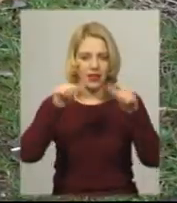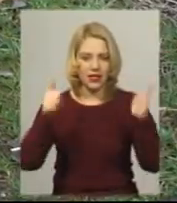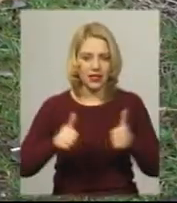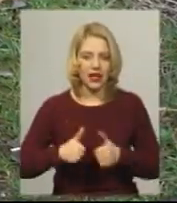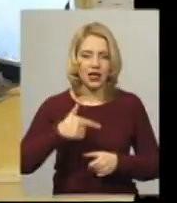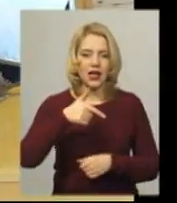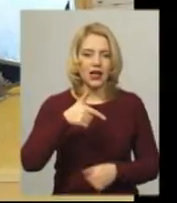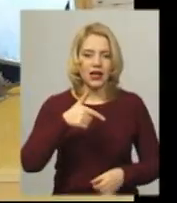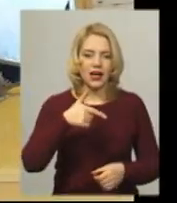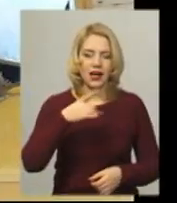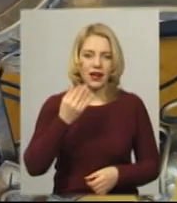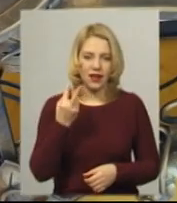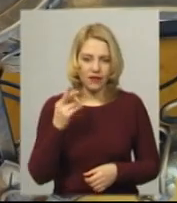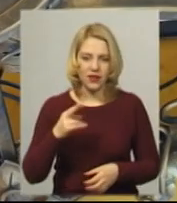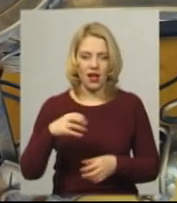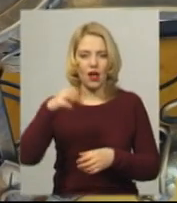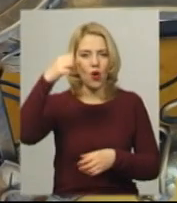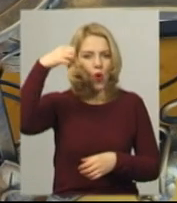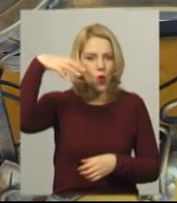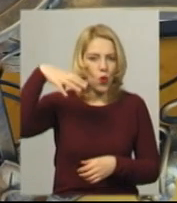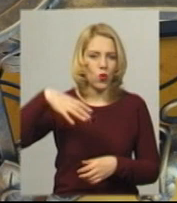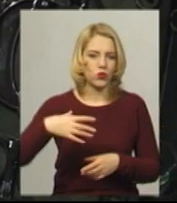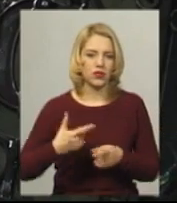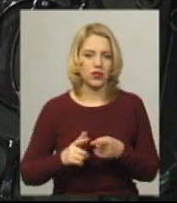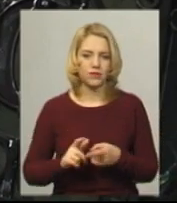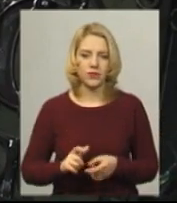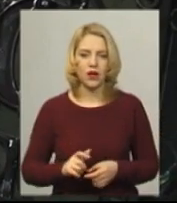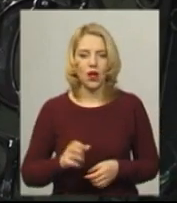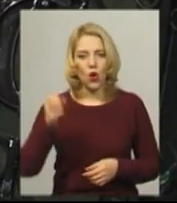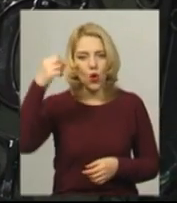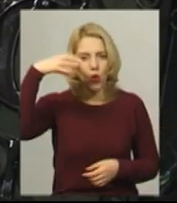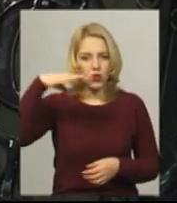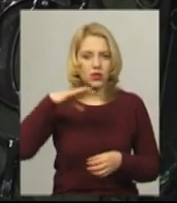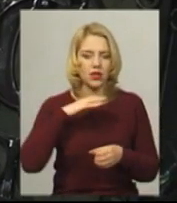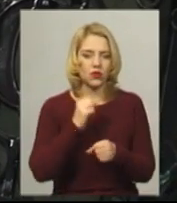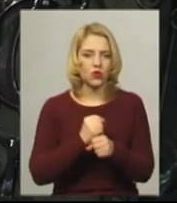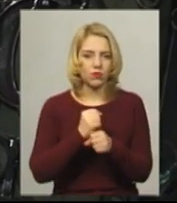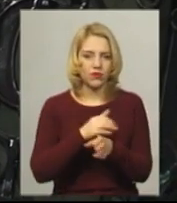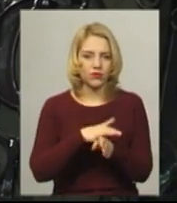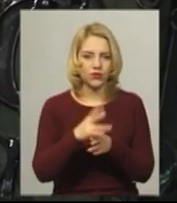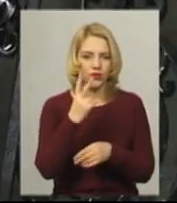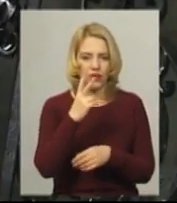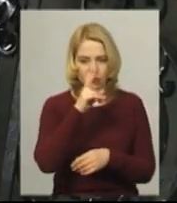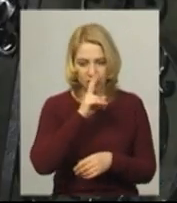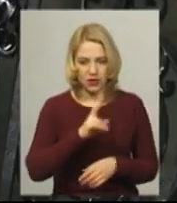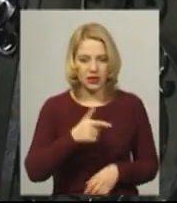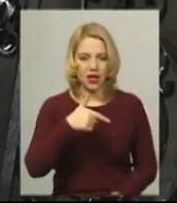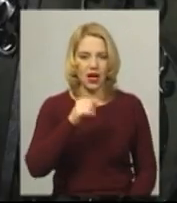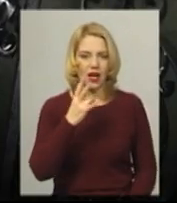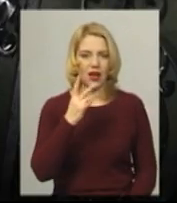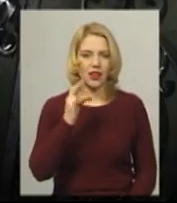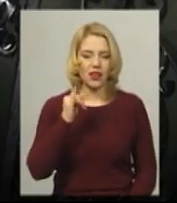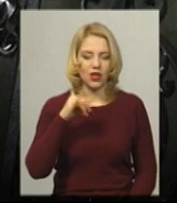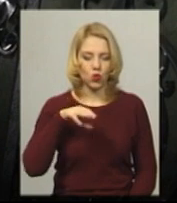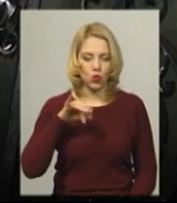меблевий гарнітур та люстра. Каже, кожен втілений задум підвищує майстерність. Люстра робилася два місяці, гарнітур робився місяця чотири. Це